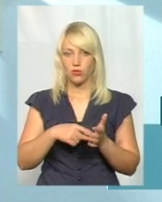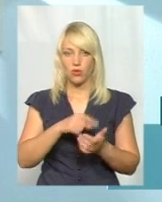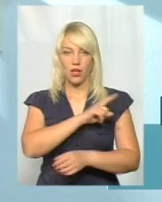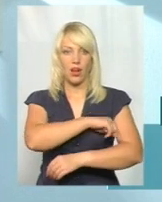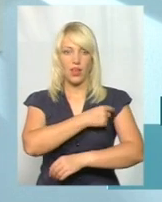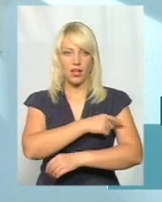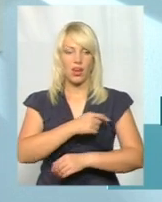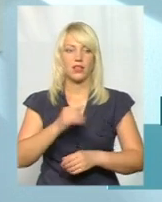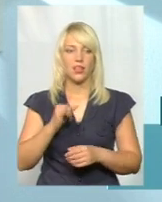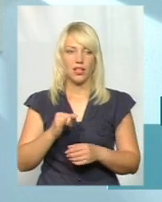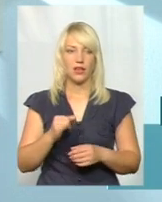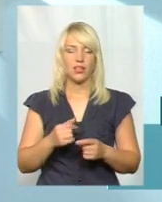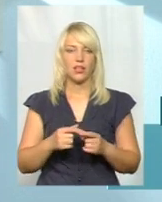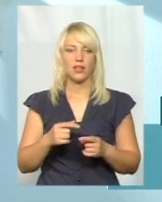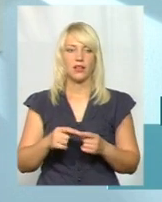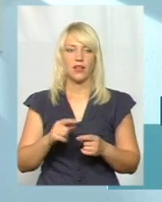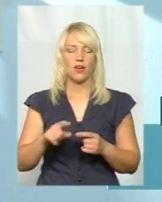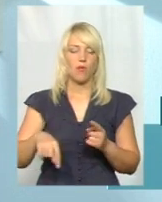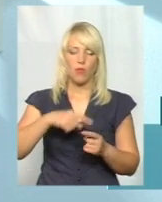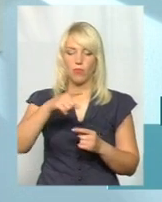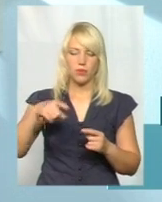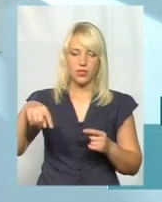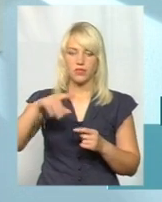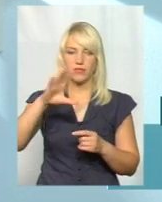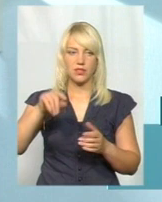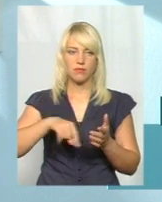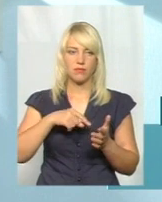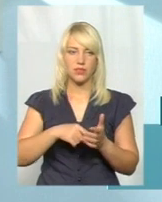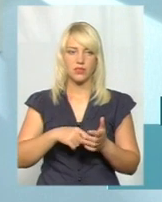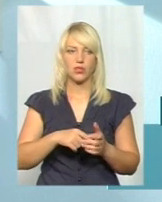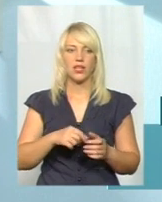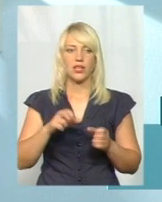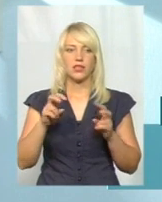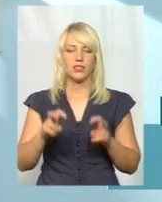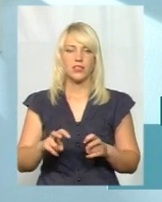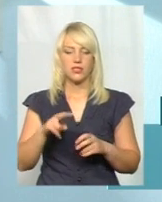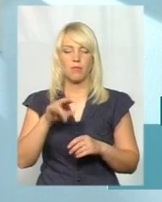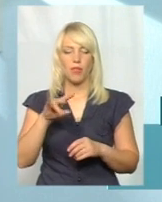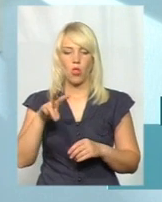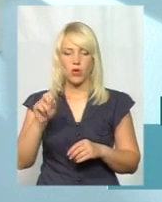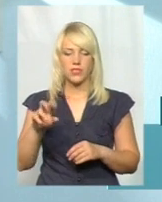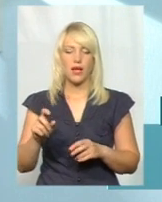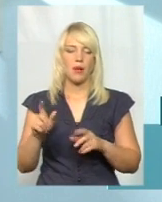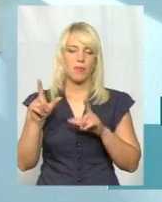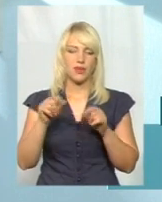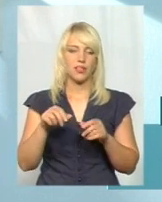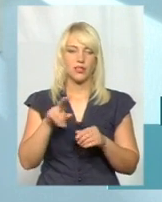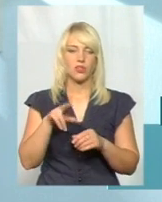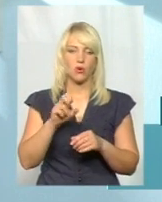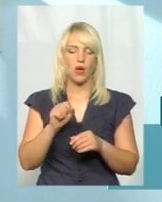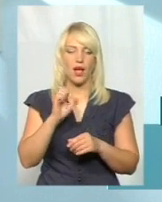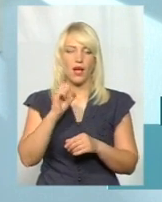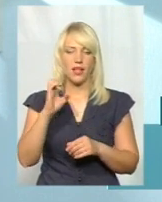Люди хочуть їхати за 4 гривні, обіздати все місто, сісти на пілотське, приїхати на автовокзал номер один і 40 хвилин їхати чи 50